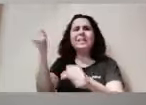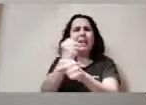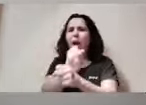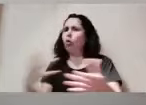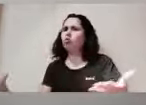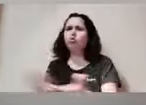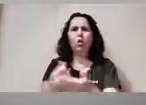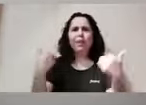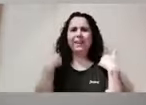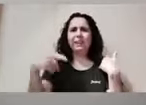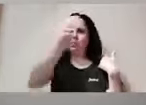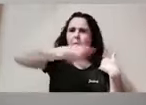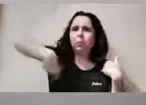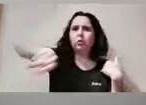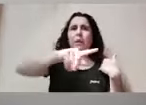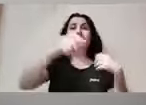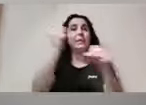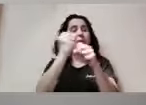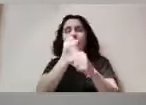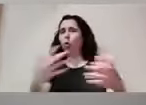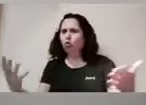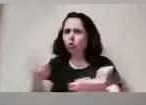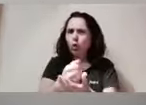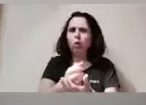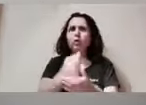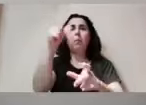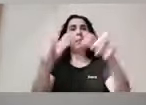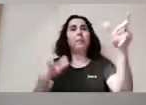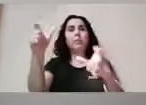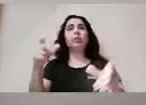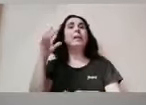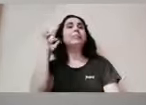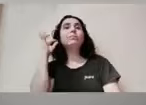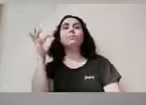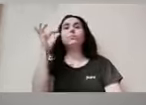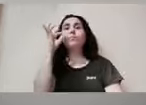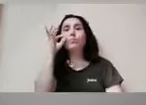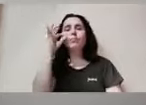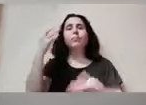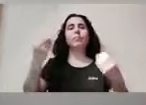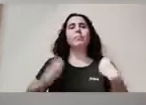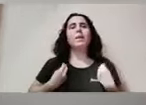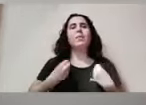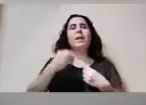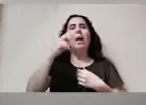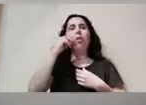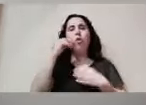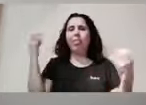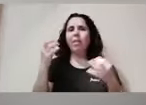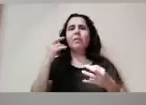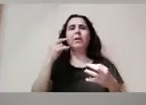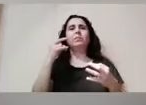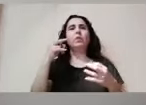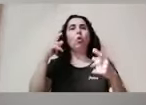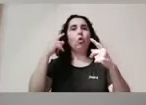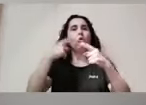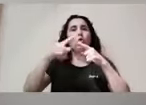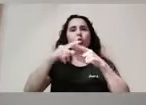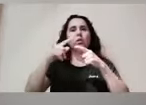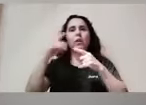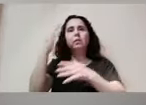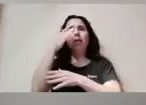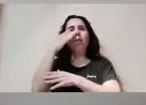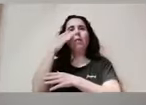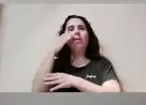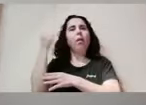Això és una tasca de tots. Això és un treball de tota la ciutadania, de tots els alcoians i totes els alcoianes, de fer